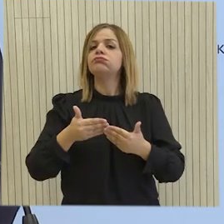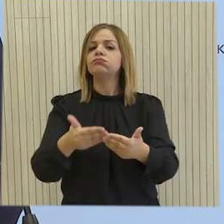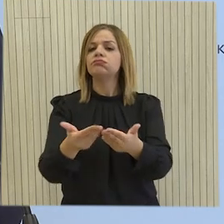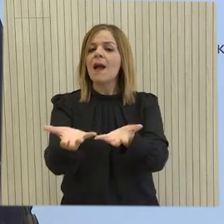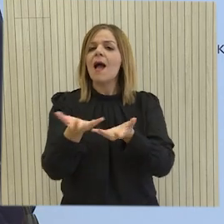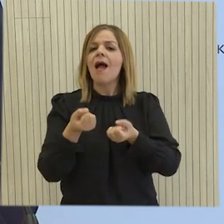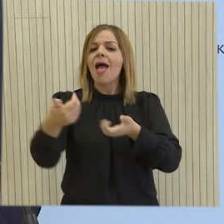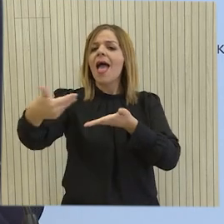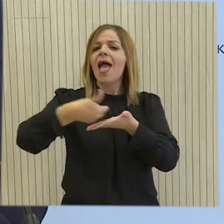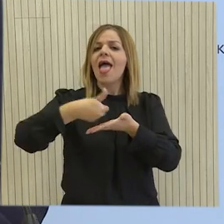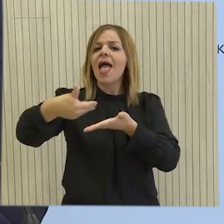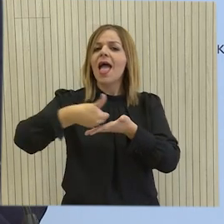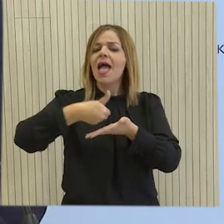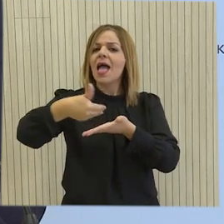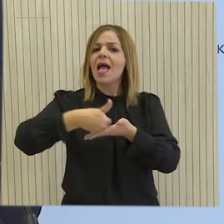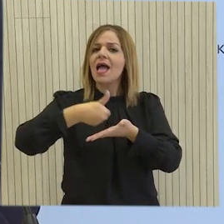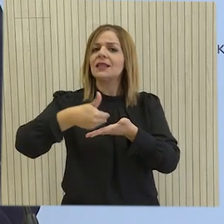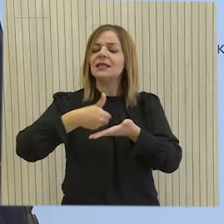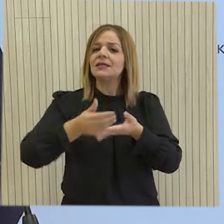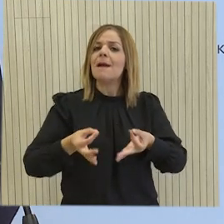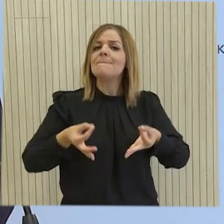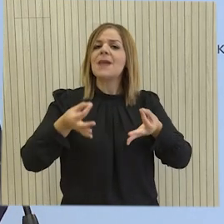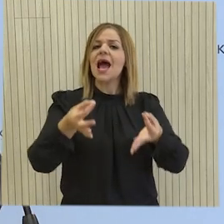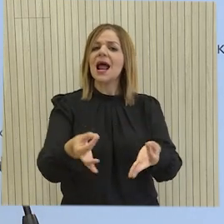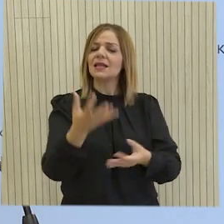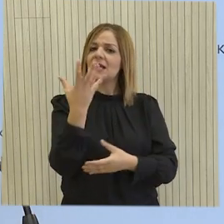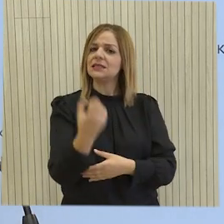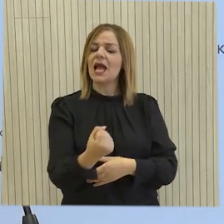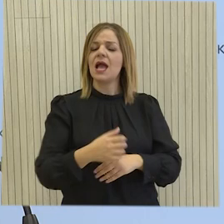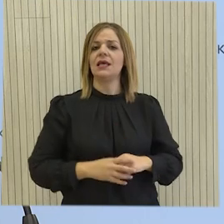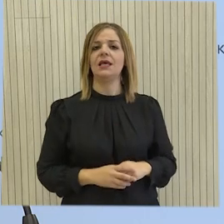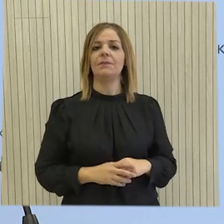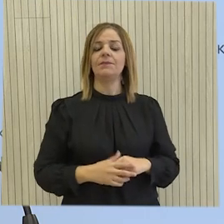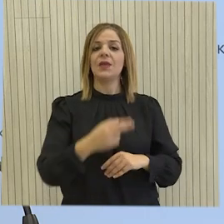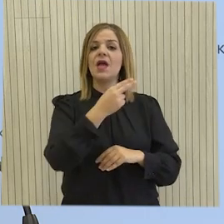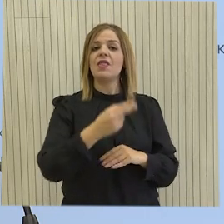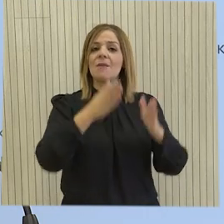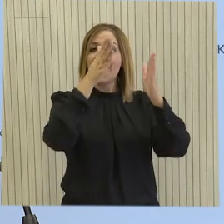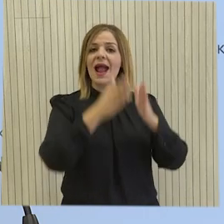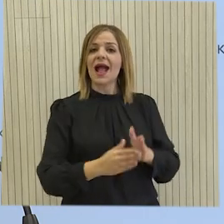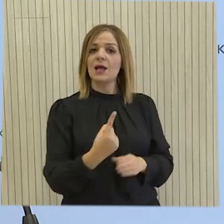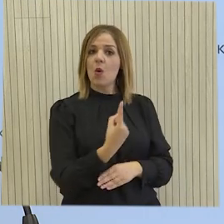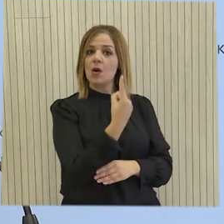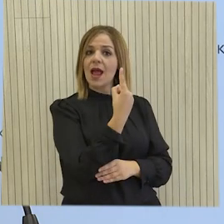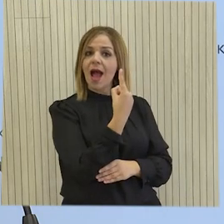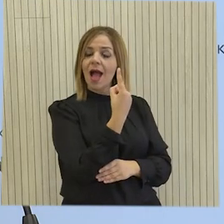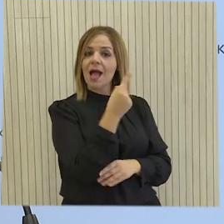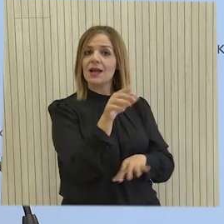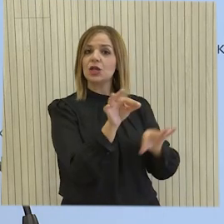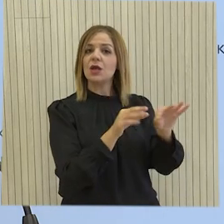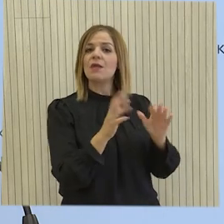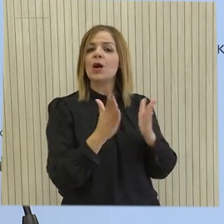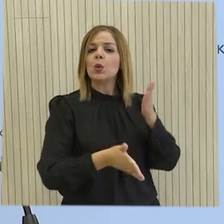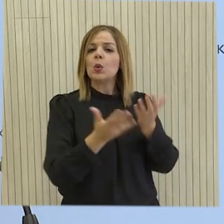παραλαβής αιτήσεων για το εφιστάμενο σχέδιο έχει τροποποιηθεί ως ακολούθος. Για την κατηγορία 1 του σχεδίου χορηγιών που αφορούν